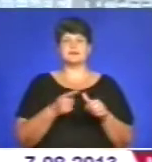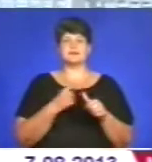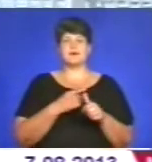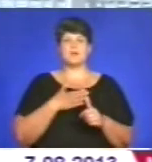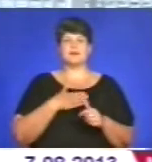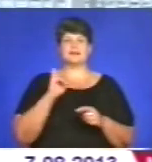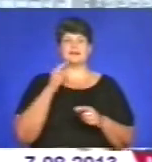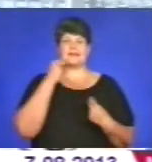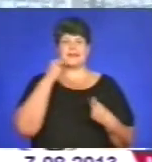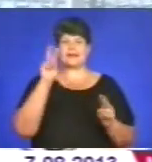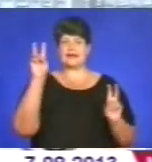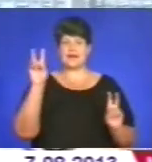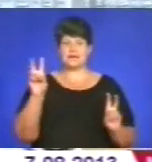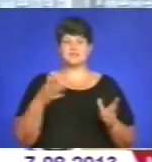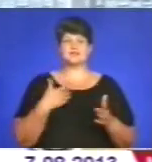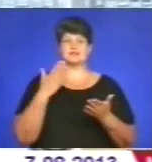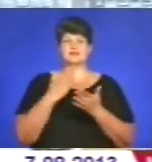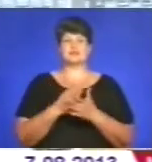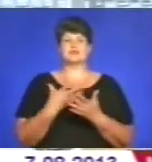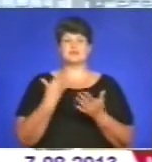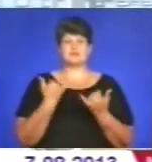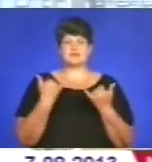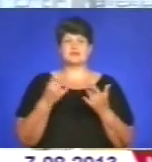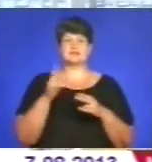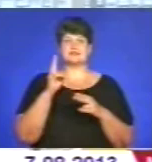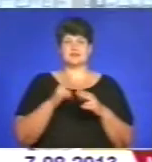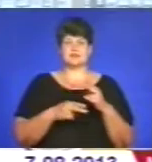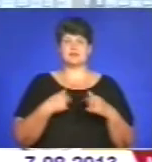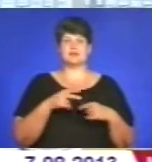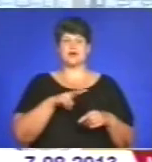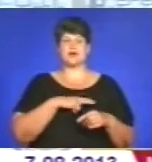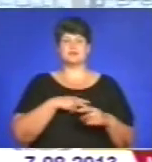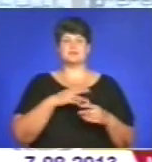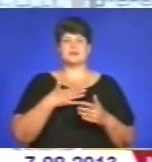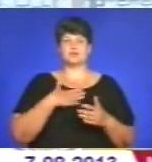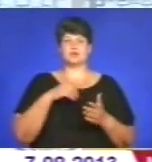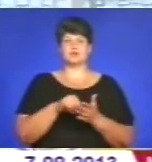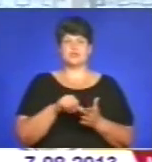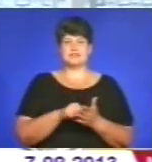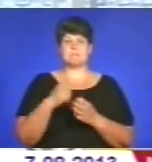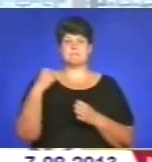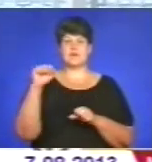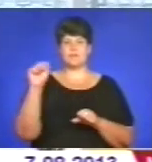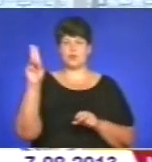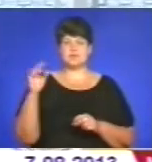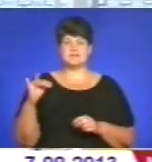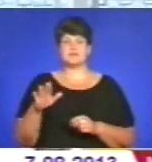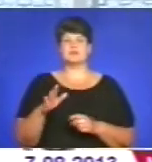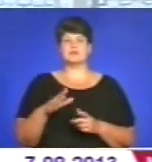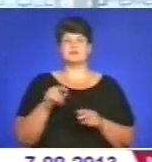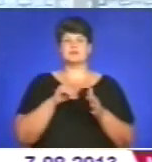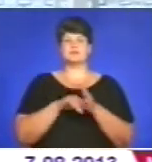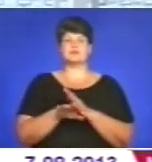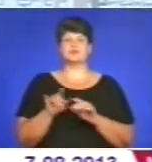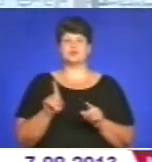найкраща». Вона якраз вже підійшла до свого завершення. Сьогодні ми нагорожуємо наших учасників-переможців. Суть акції полягала в